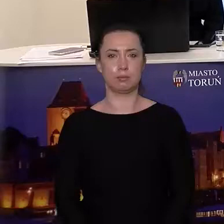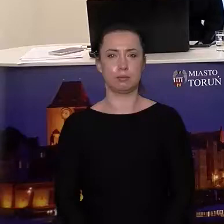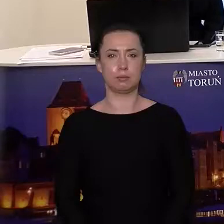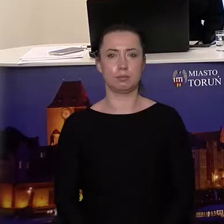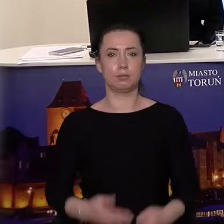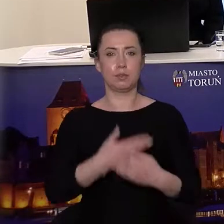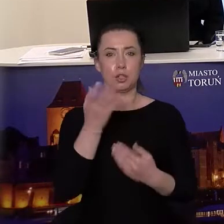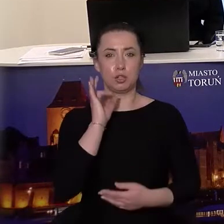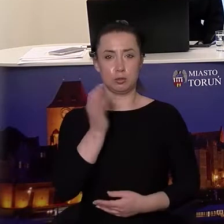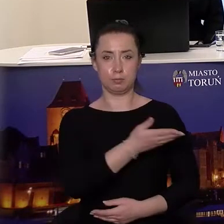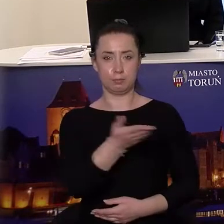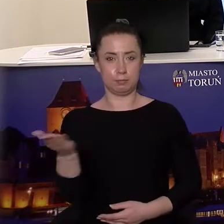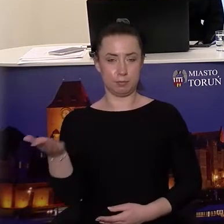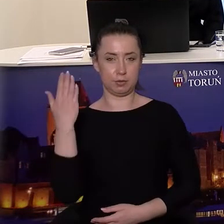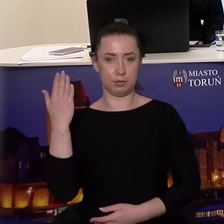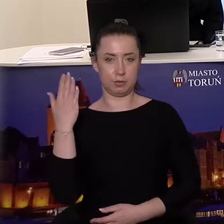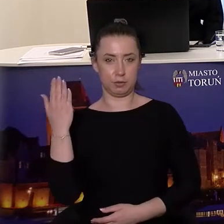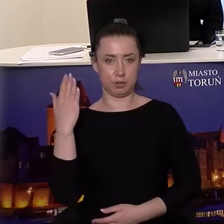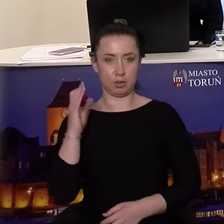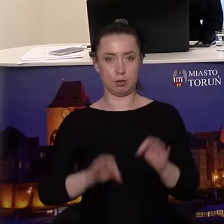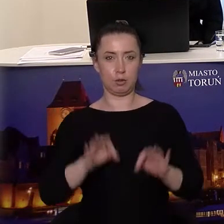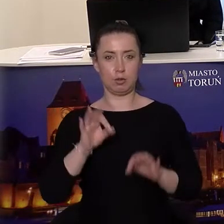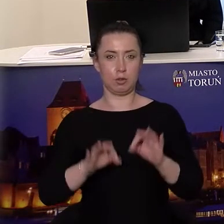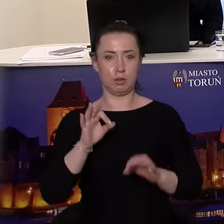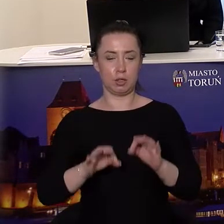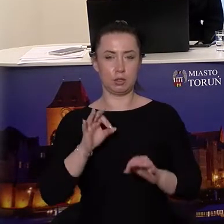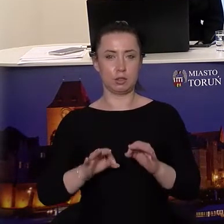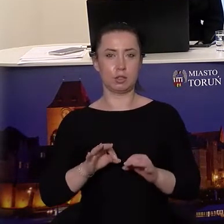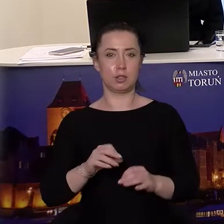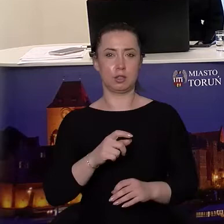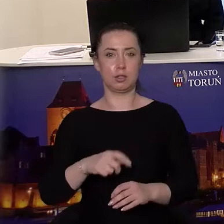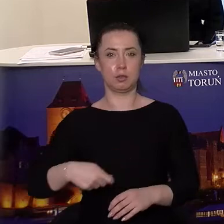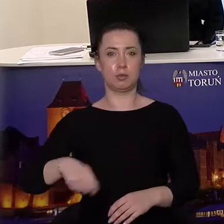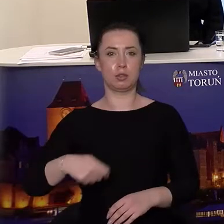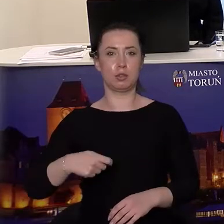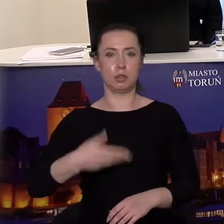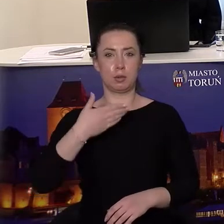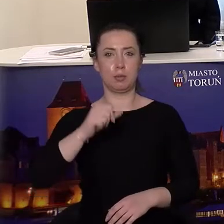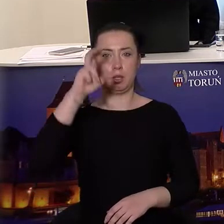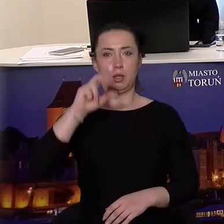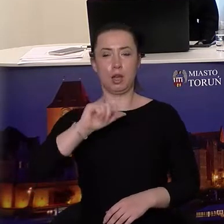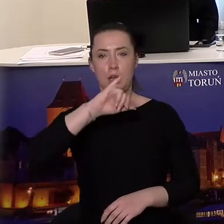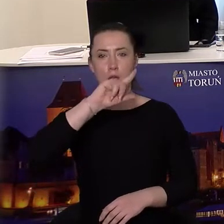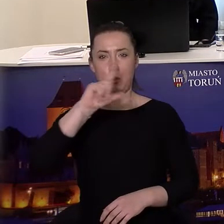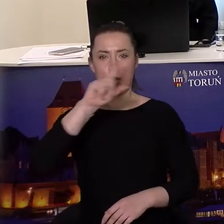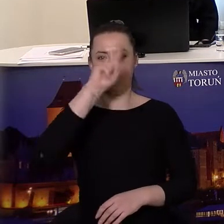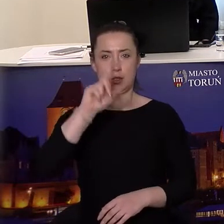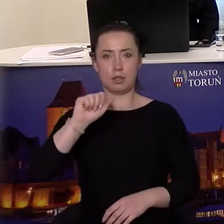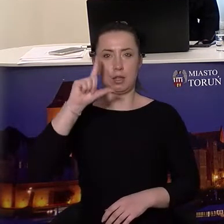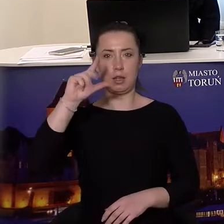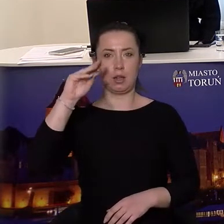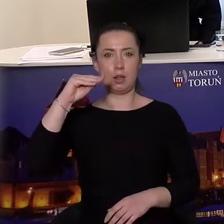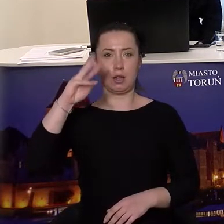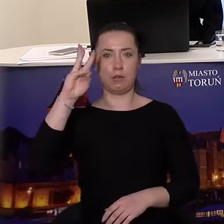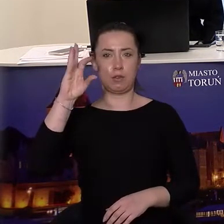Dzień dobry Szanowni Państwo, witam serdecznie na konferencji prasowej Prezydenta Miasta Torunia. Prezydent Michał Zalewski razem z nami. Dzień dobry Panie Prezydencie.